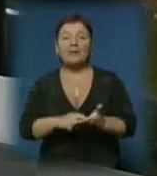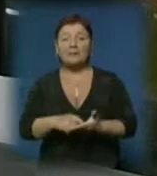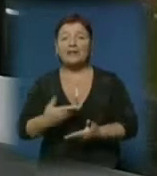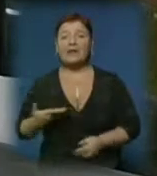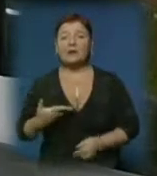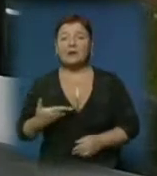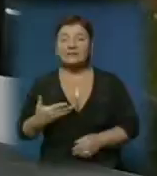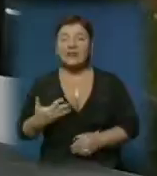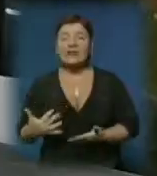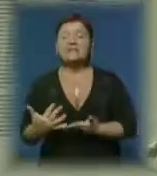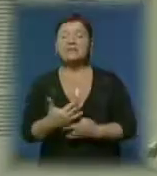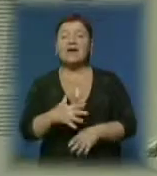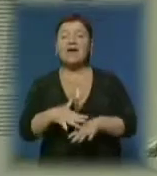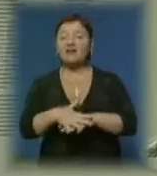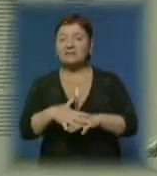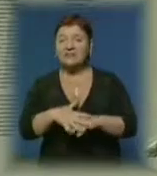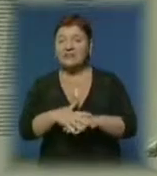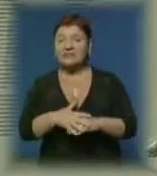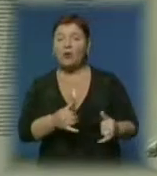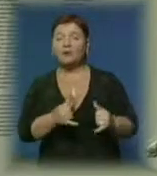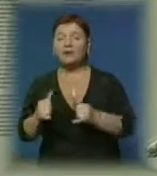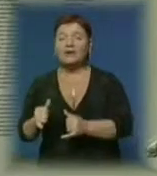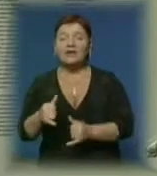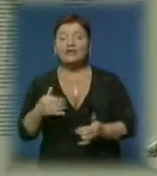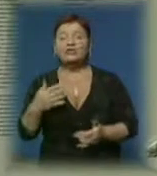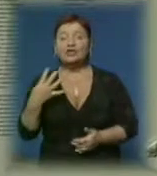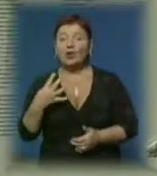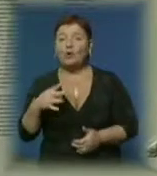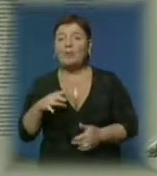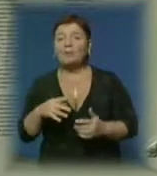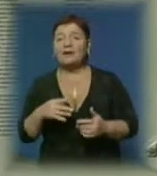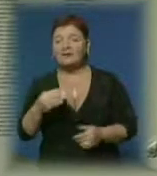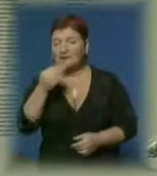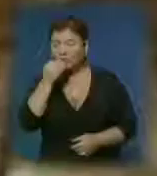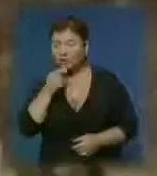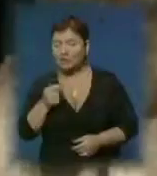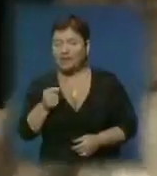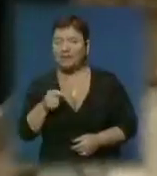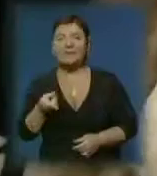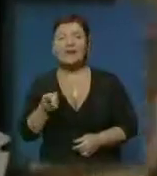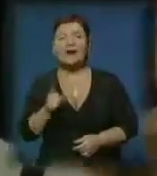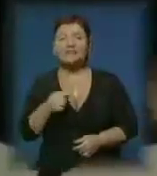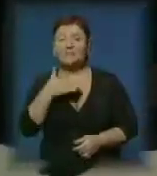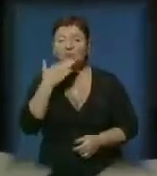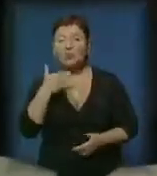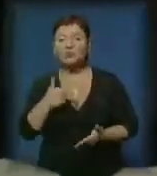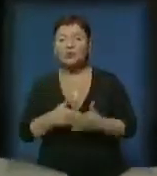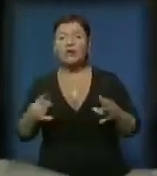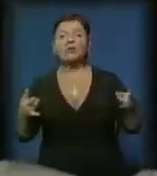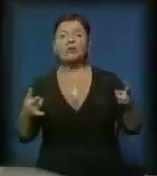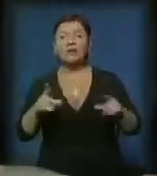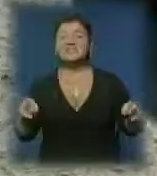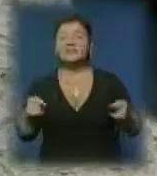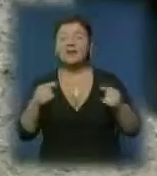збирали австрійці. Місцева ж влада забезпечила організації чотири лапи, житло та харчування. Наразі в Ужгороді Нагальної є необхідність